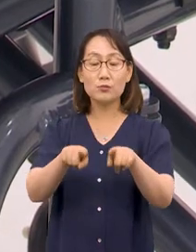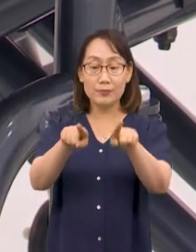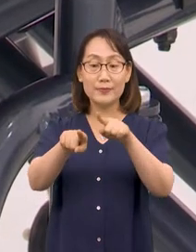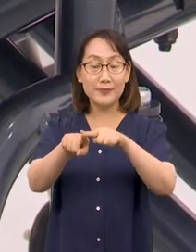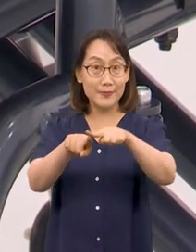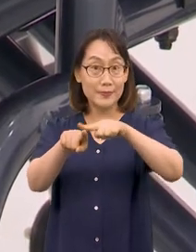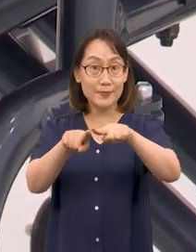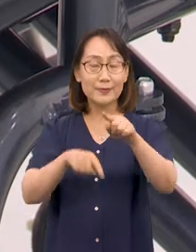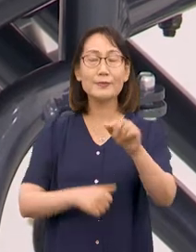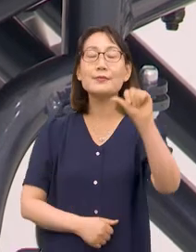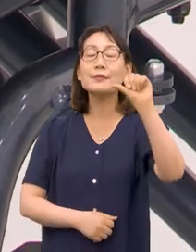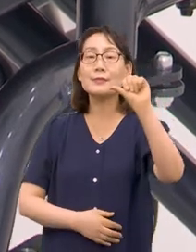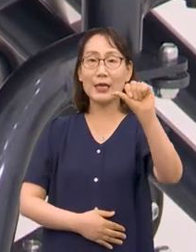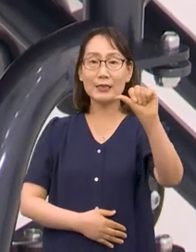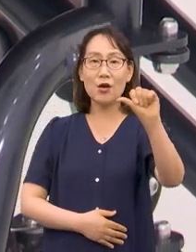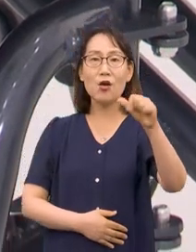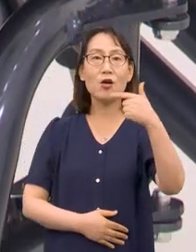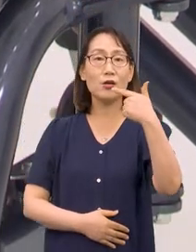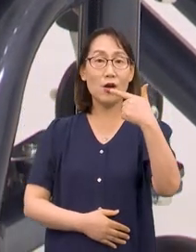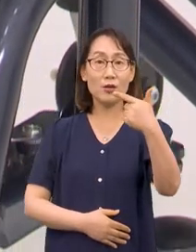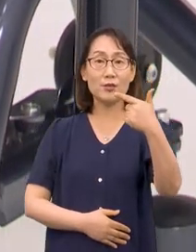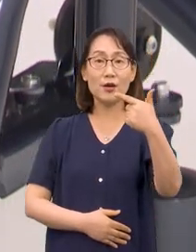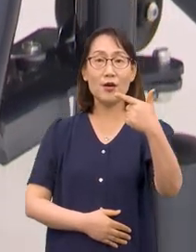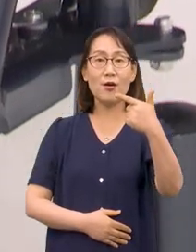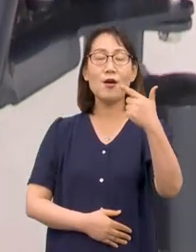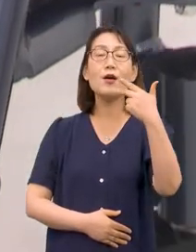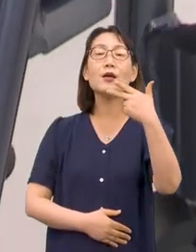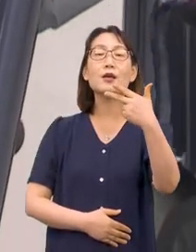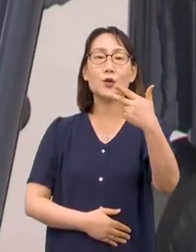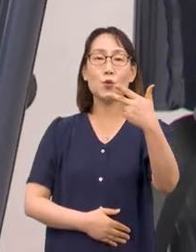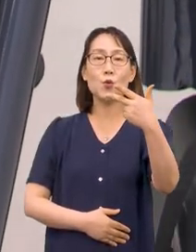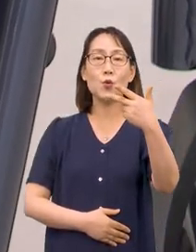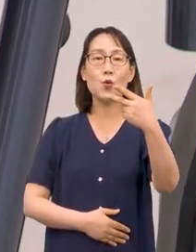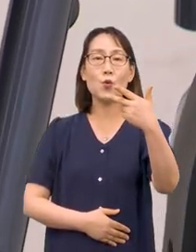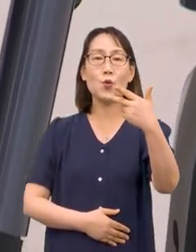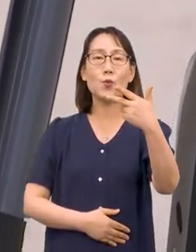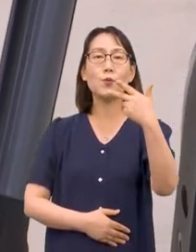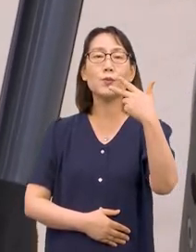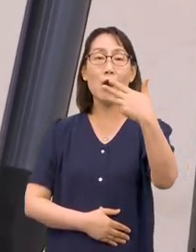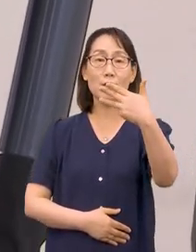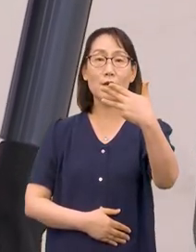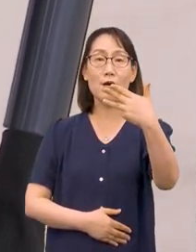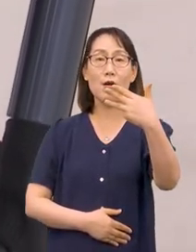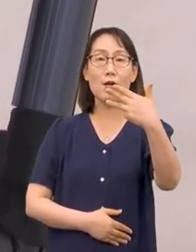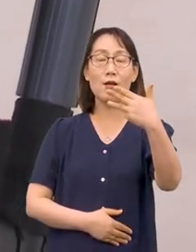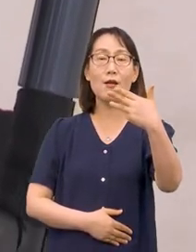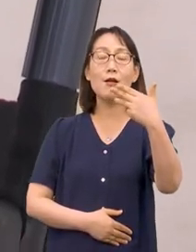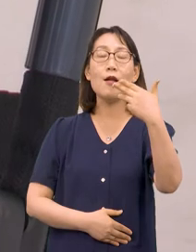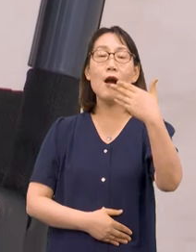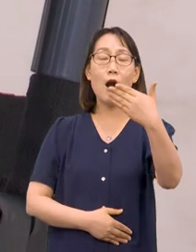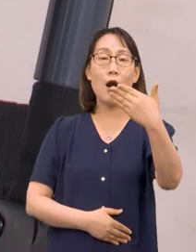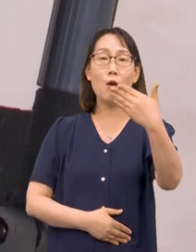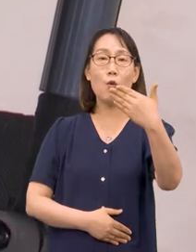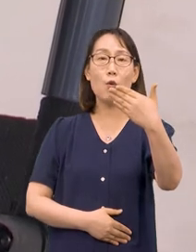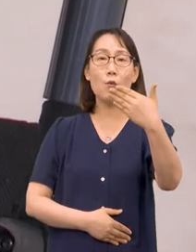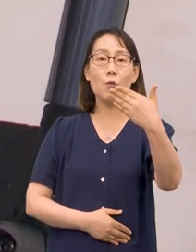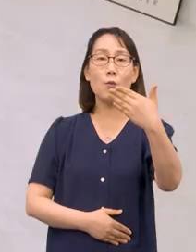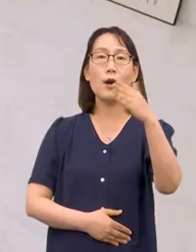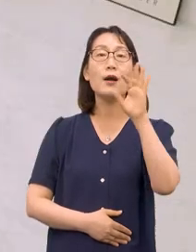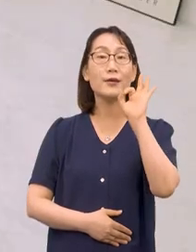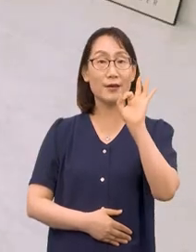다섯, 여섯, 일곱, 여덟, 아홉,